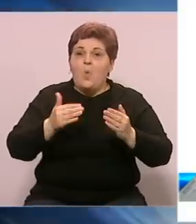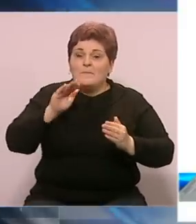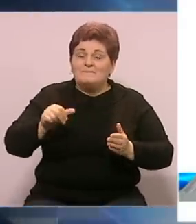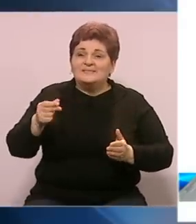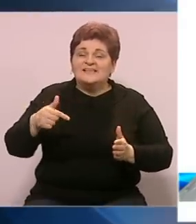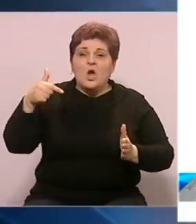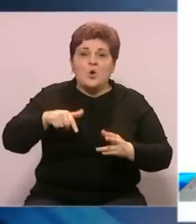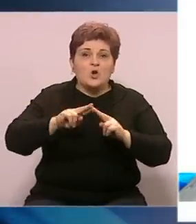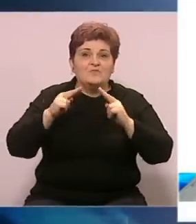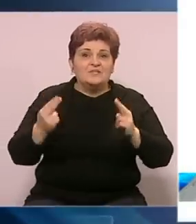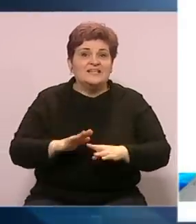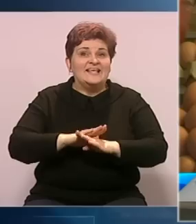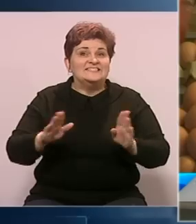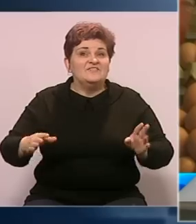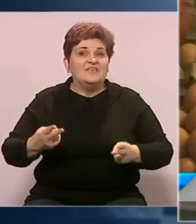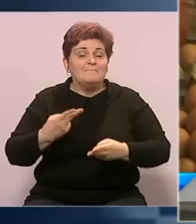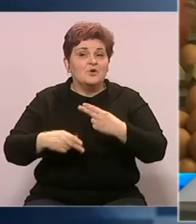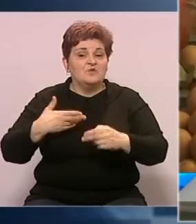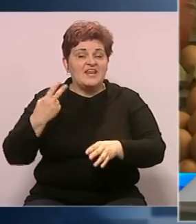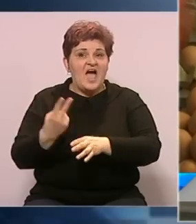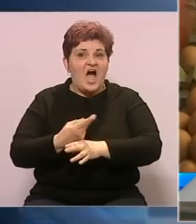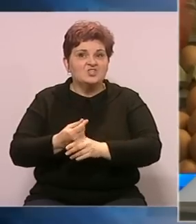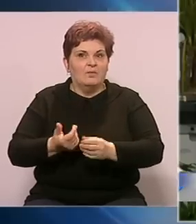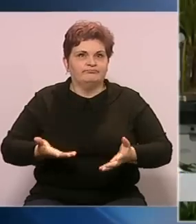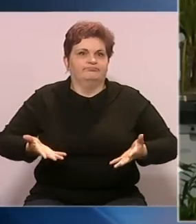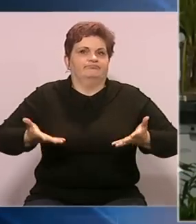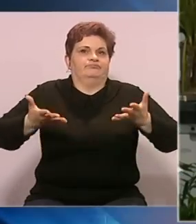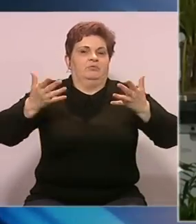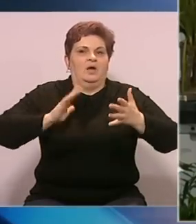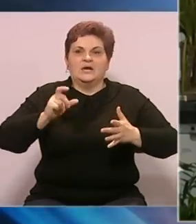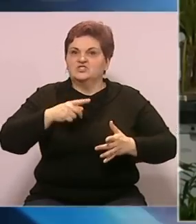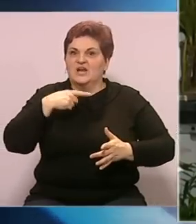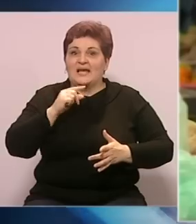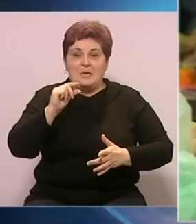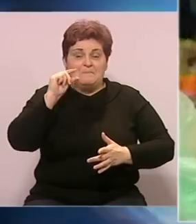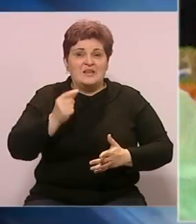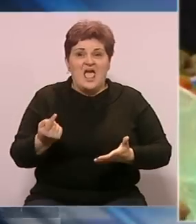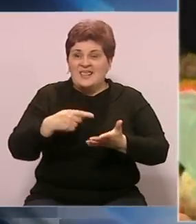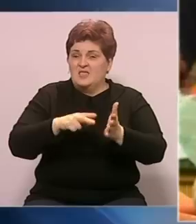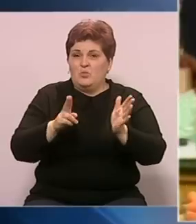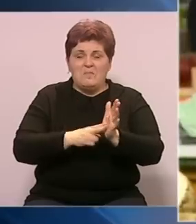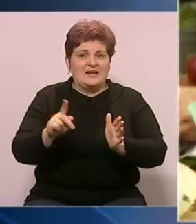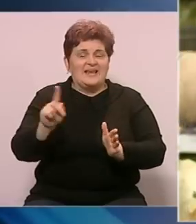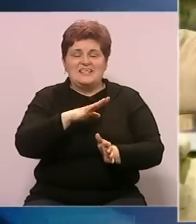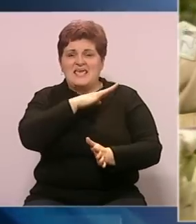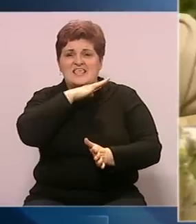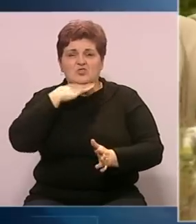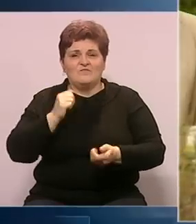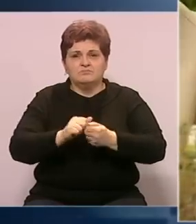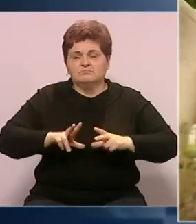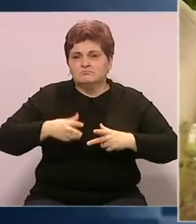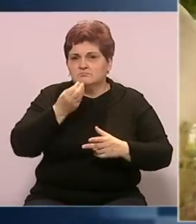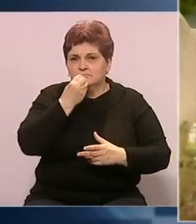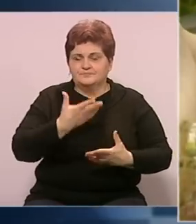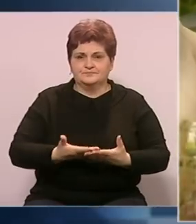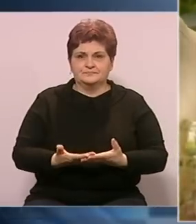cijene goriva u svijetu, cijene svih proizvoda u našoj zemlji i dalje divljaju. Građani kažu da ni minimalac od 1000 maraka nije dovoljan za preživljavanje.